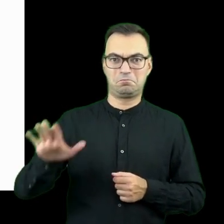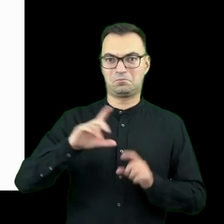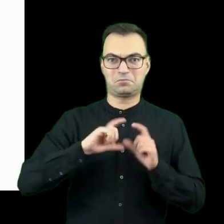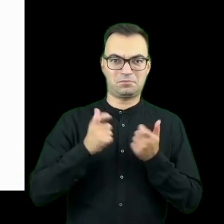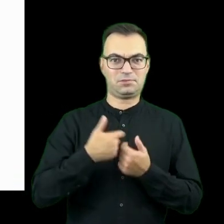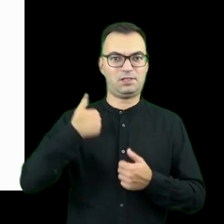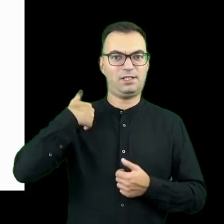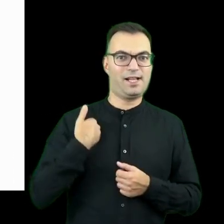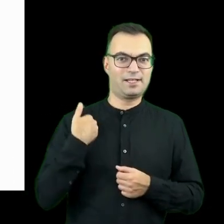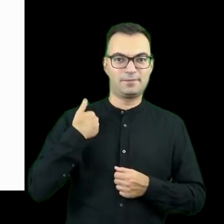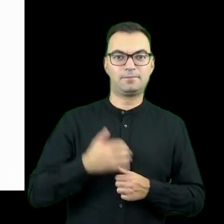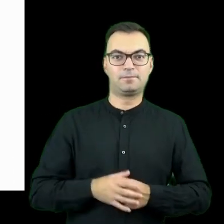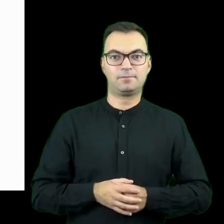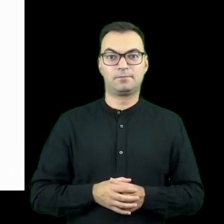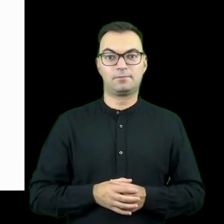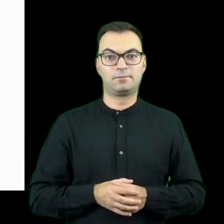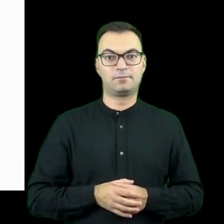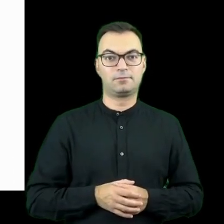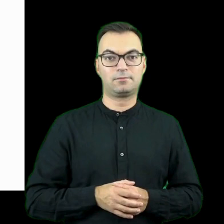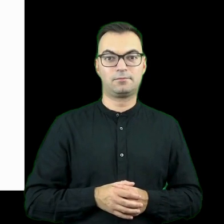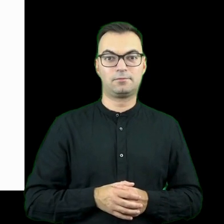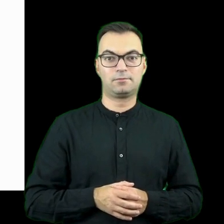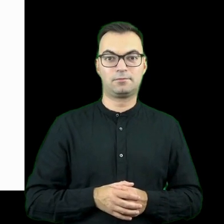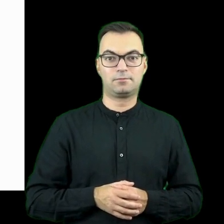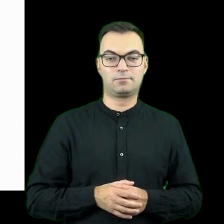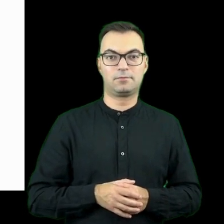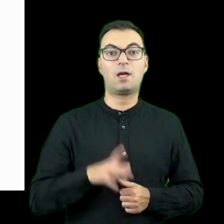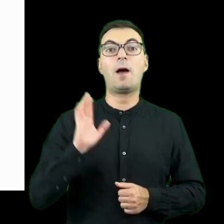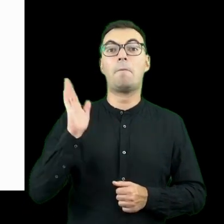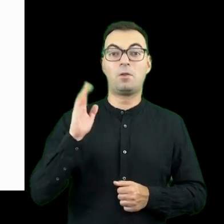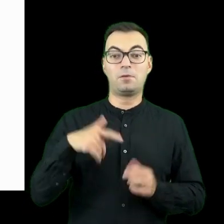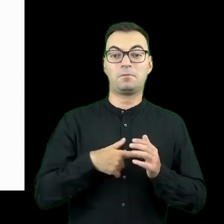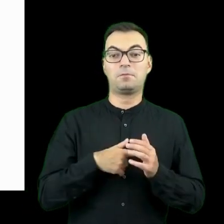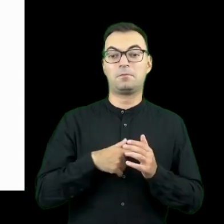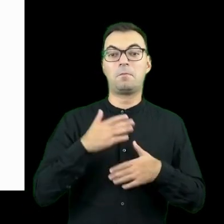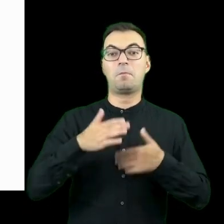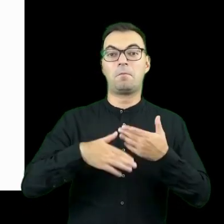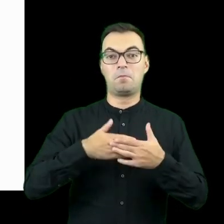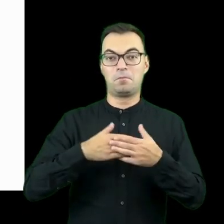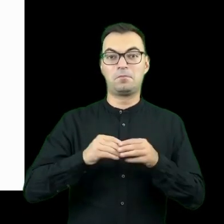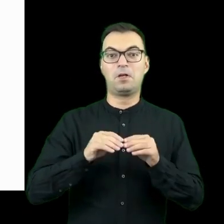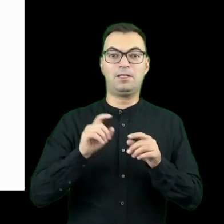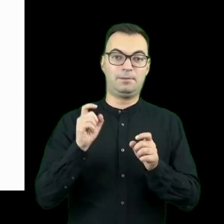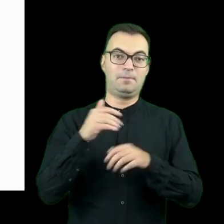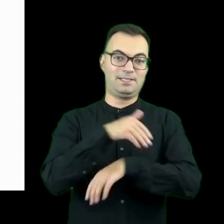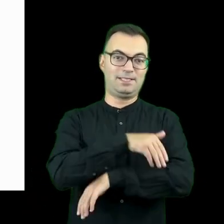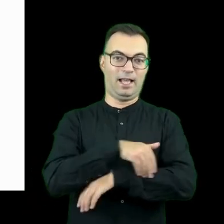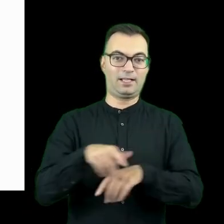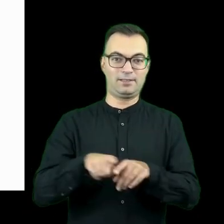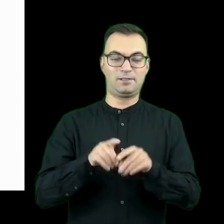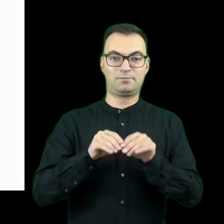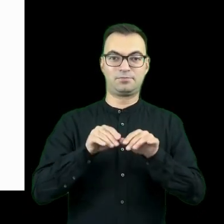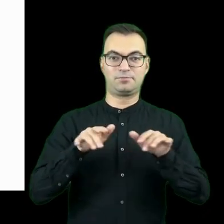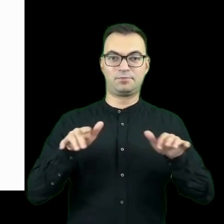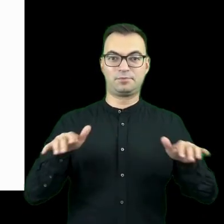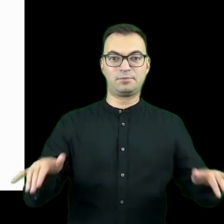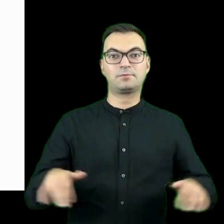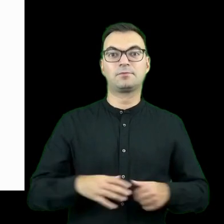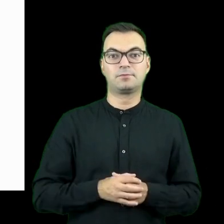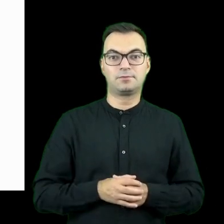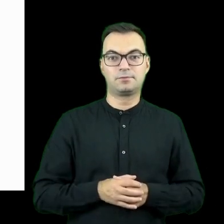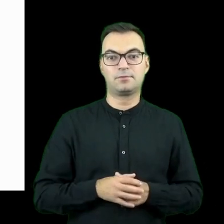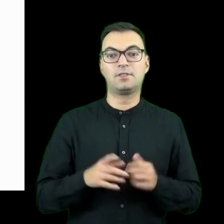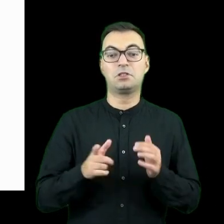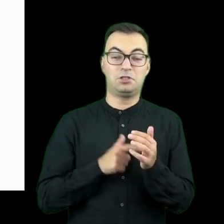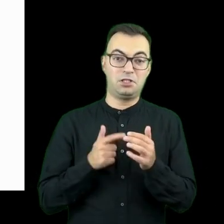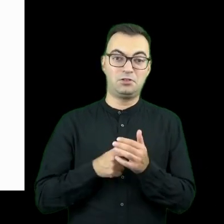całej Wielkiej Brytanii oraz ten model zaczął być używany w innych krajach, często też